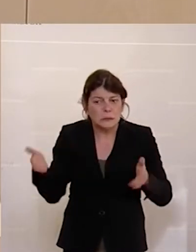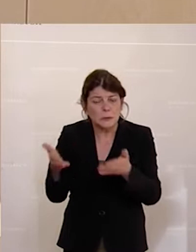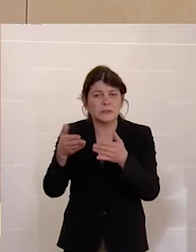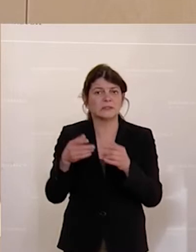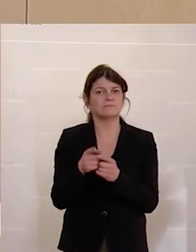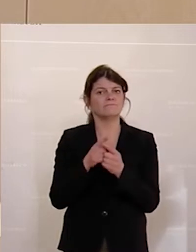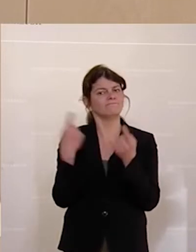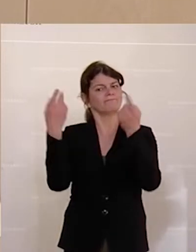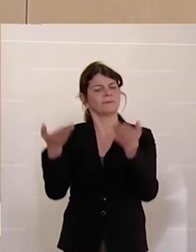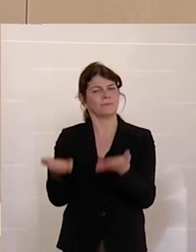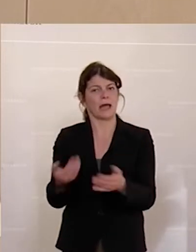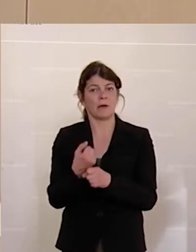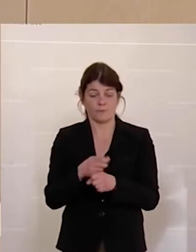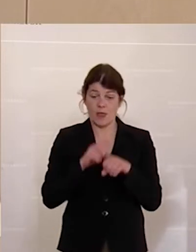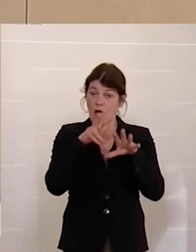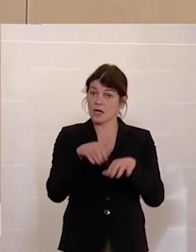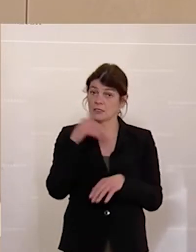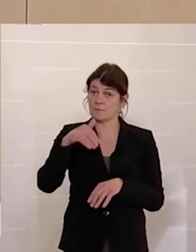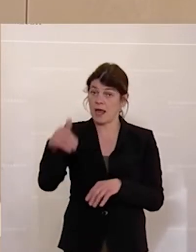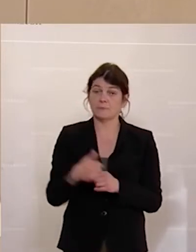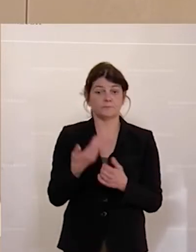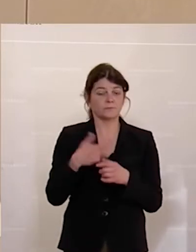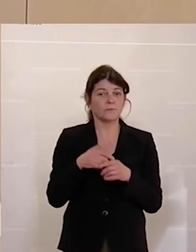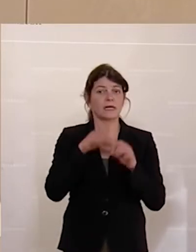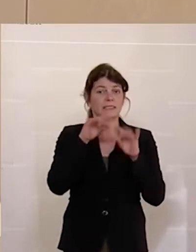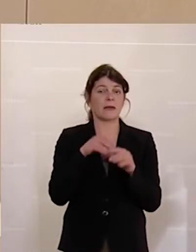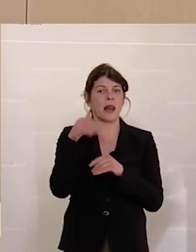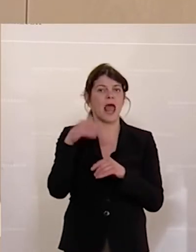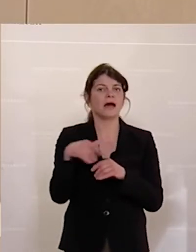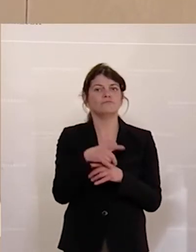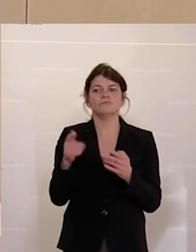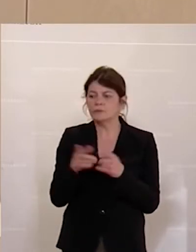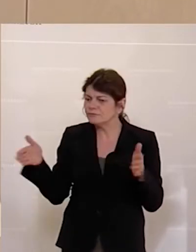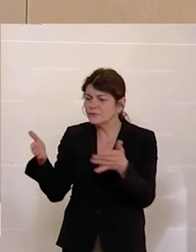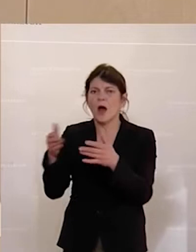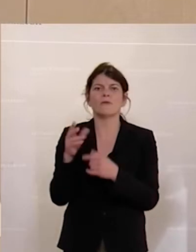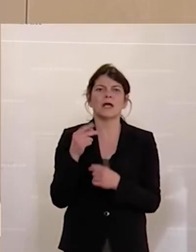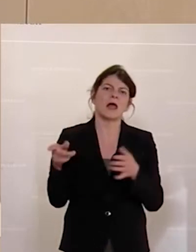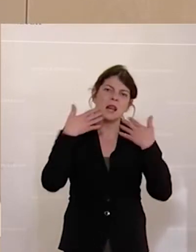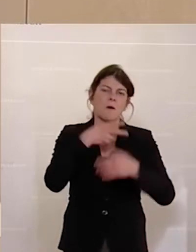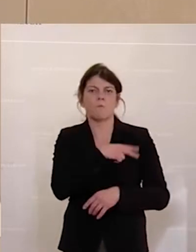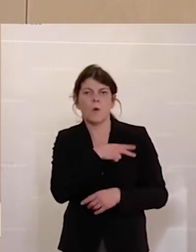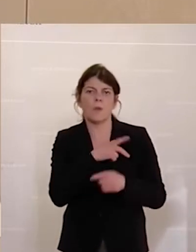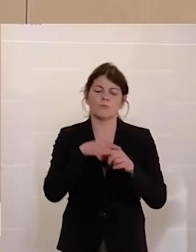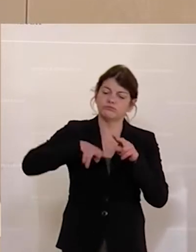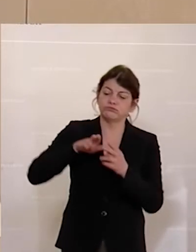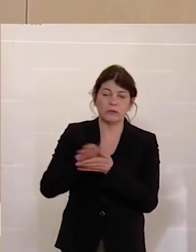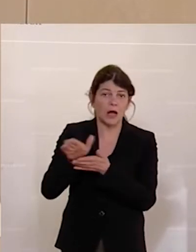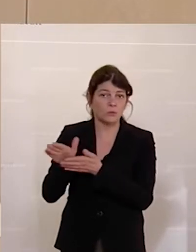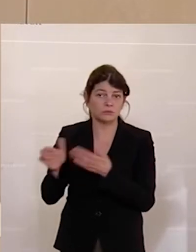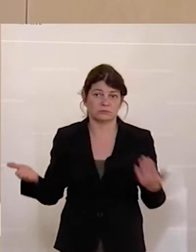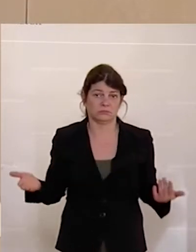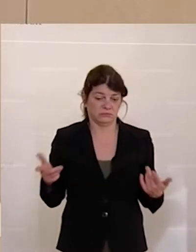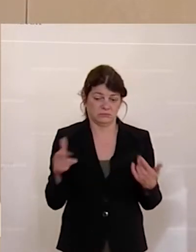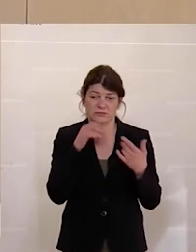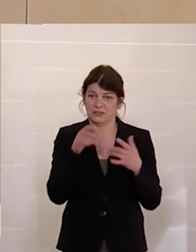da drinnen. Von diesen 18 Milliarden sind 10 Milliarden Subventionen, die hier über Klimaboni und Co. ausgegeben werden. Und das hat nichts mit